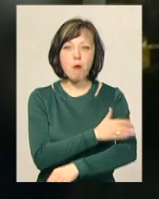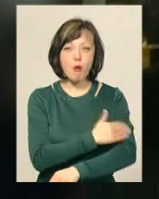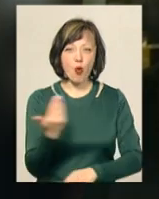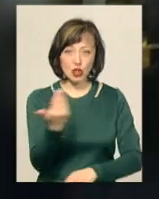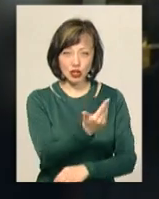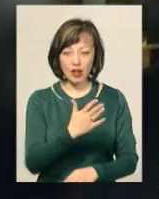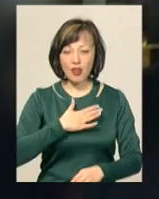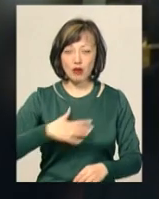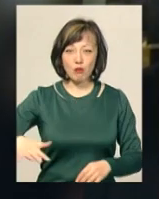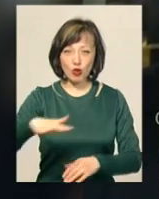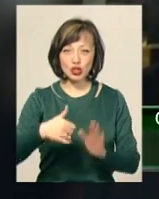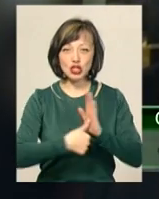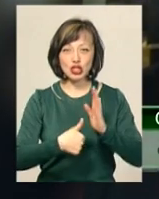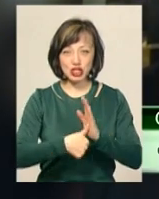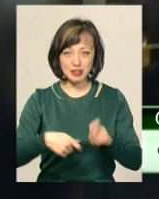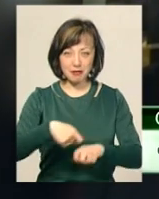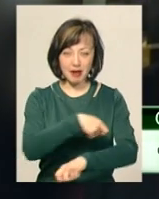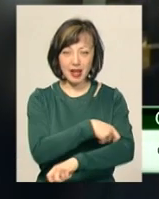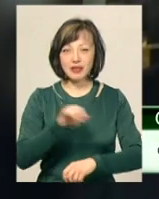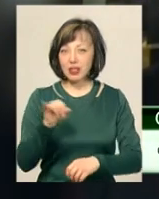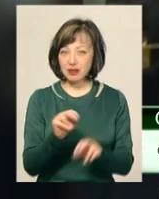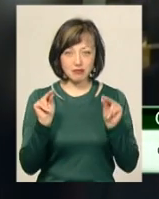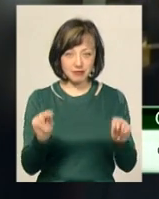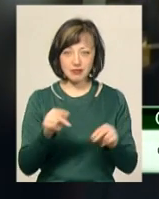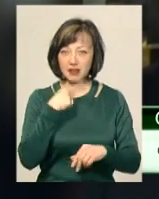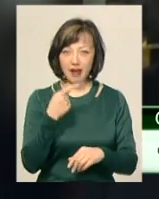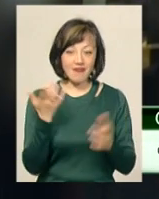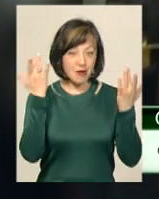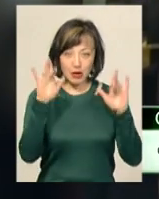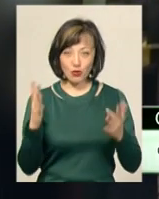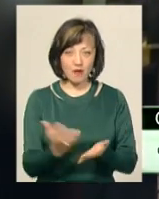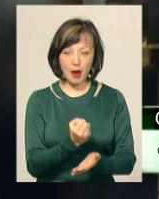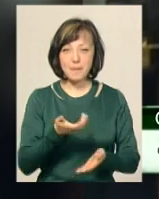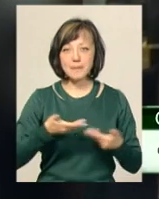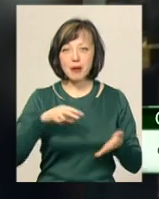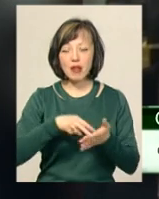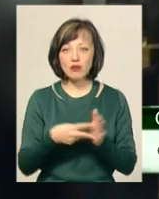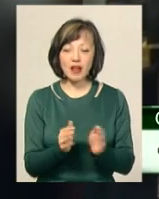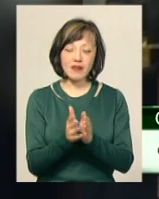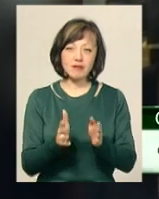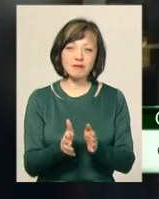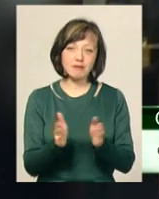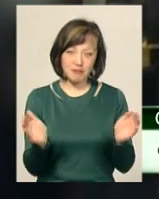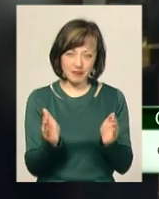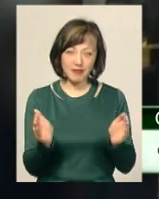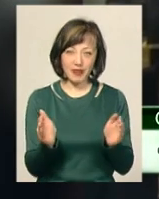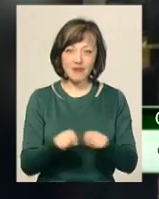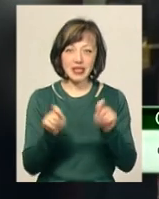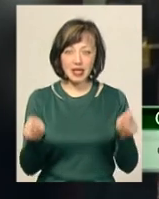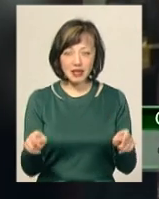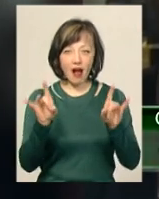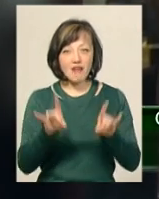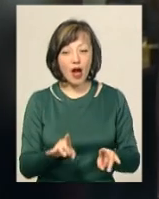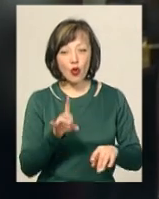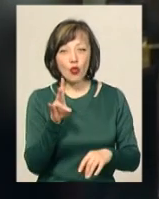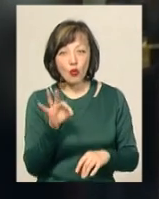квадратних метрів. І відверто це досить так випадково вийшло. Ми планували відкрити невеличку кав'ярню, але